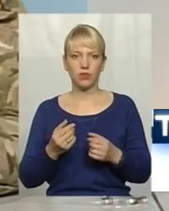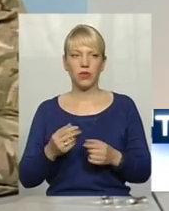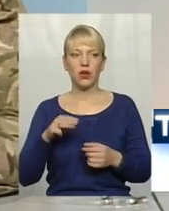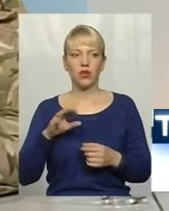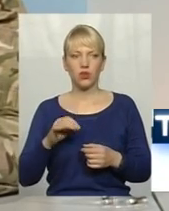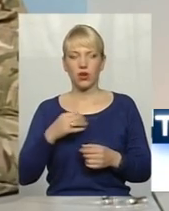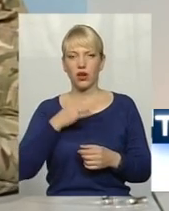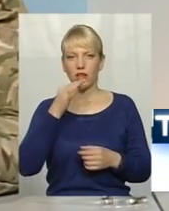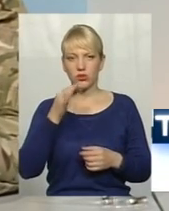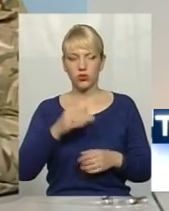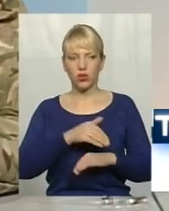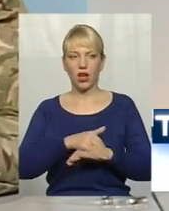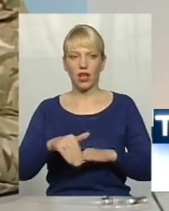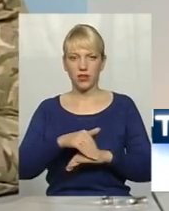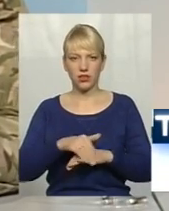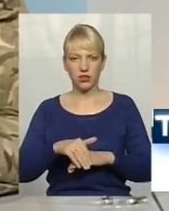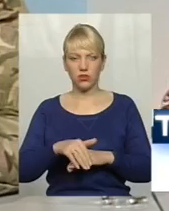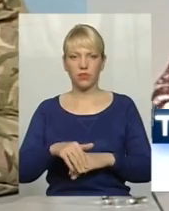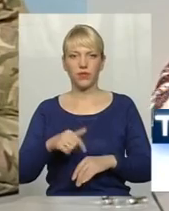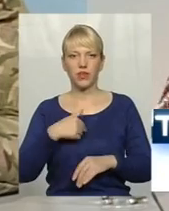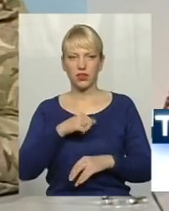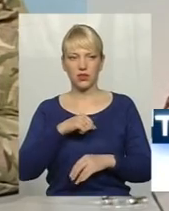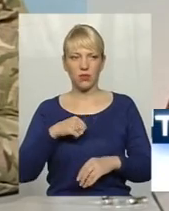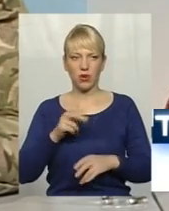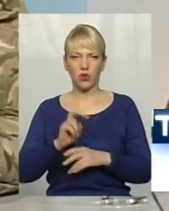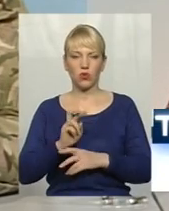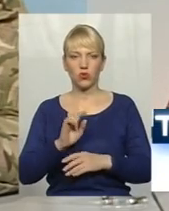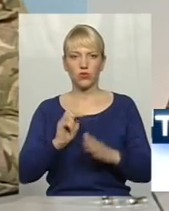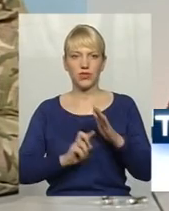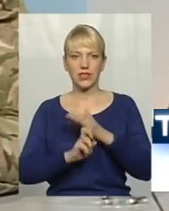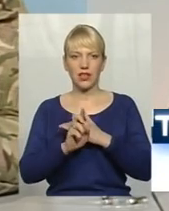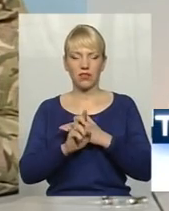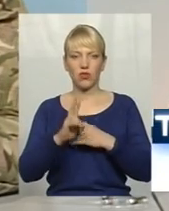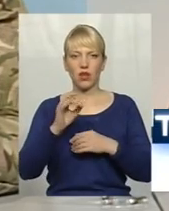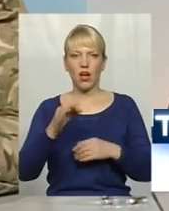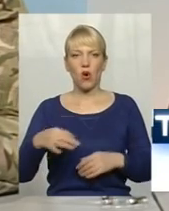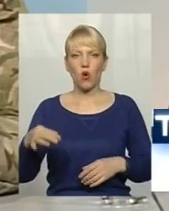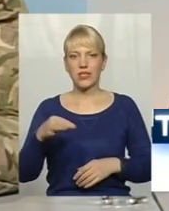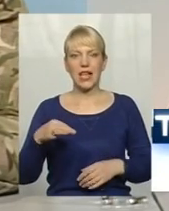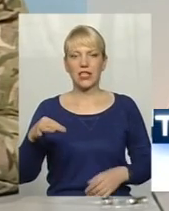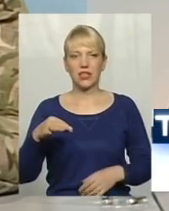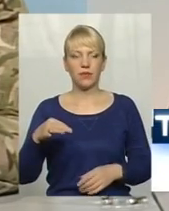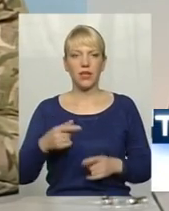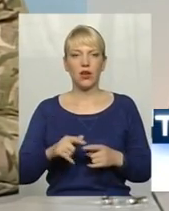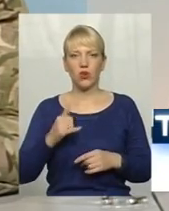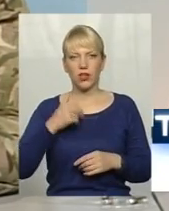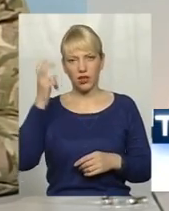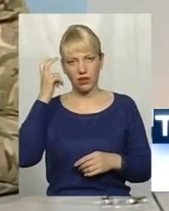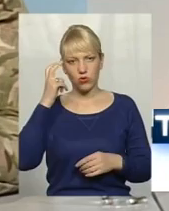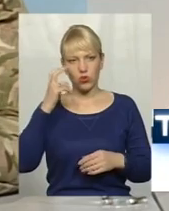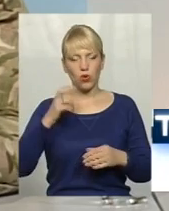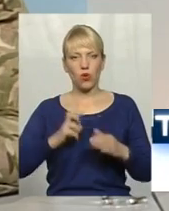кажу адресно, я сама хожу в церкву на Озерній, на Київського